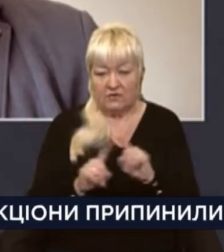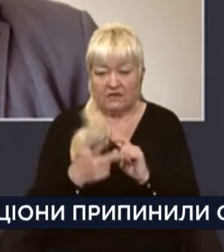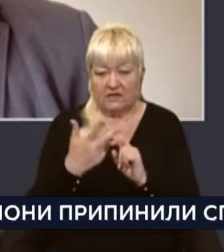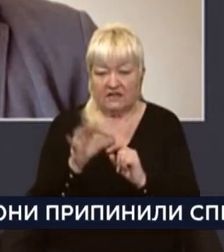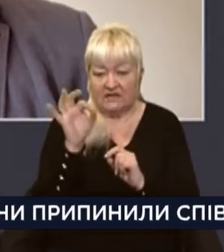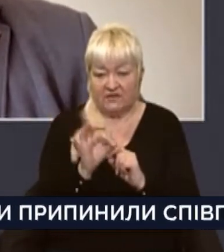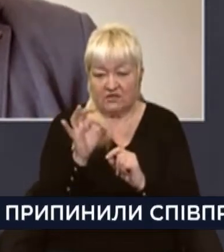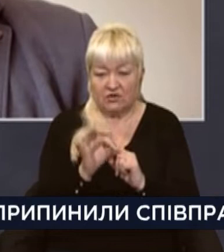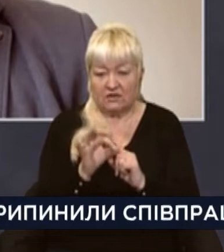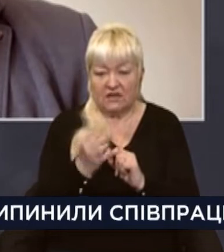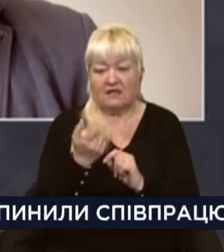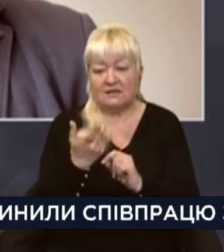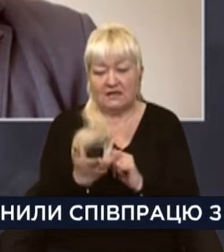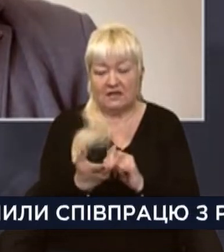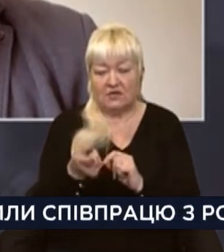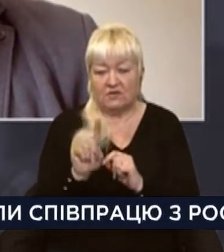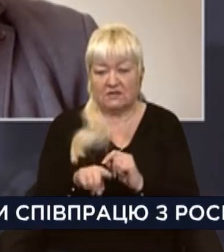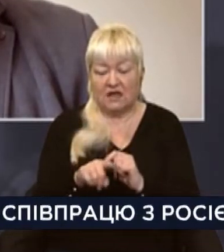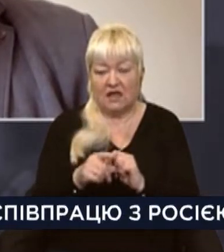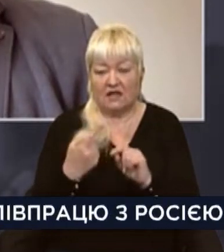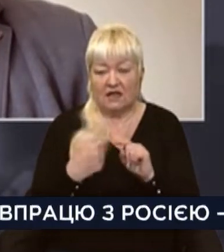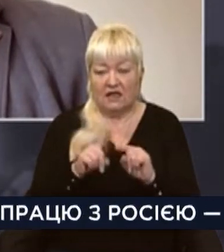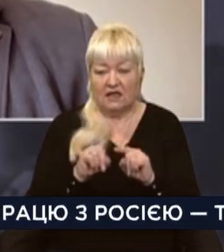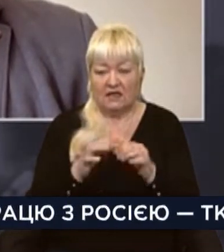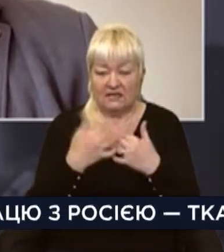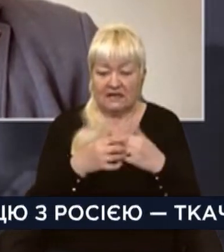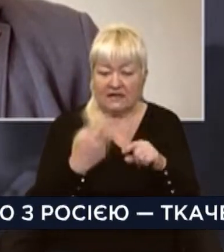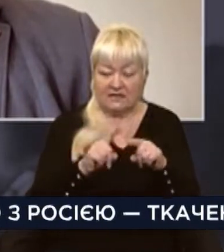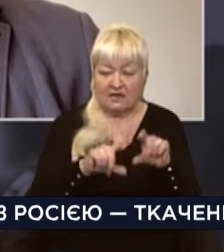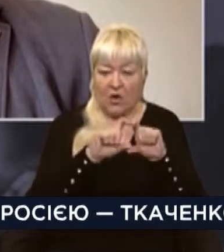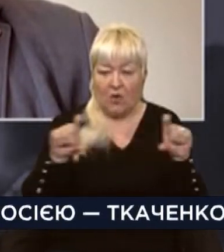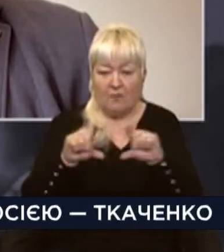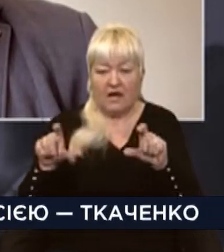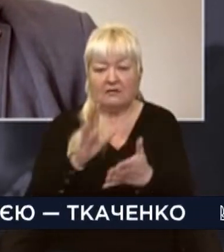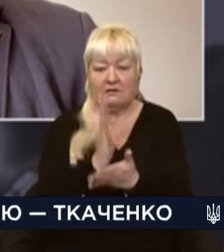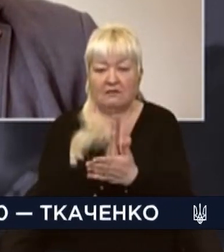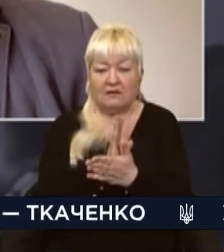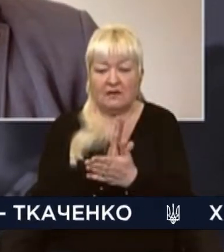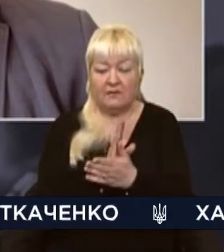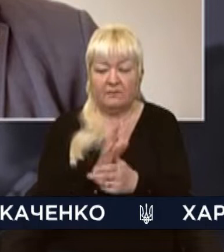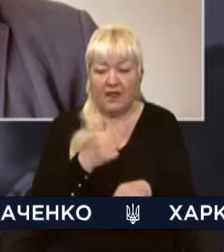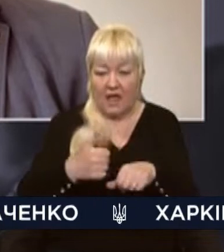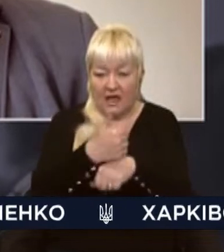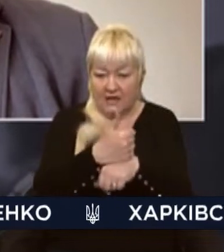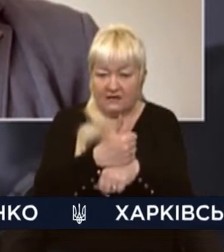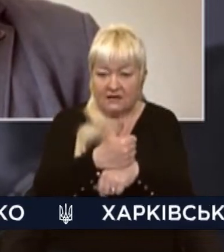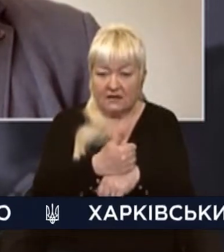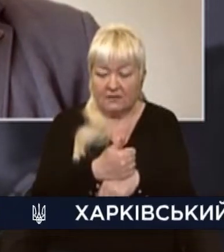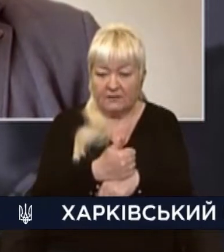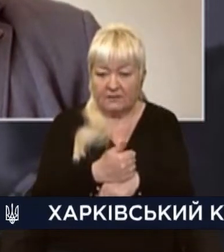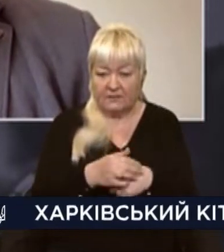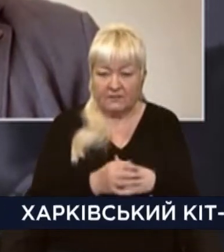% за кількістю, але серед цих компаній є компанії, які є лідерами у своїх